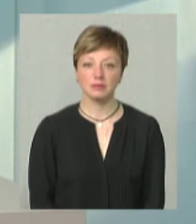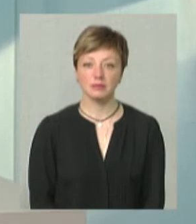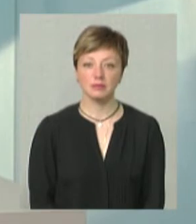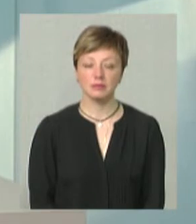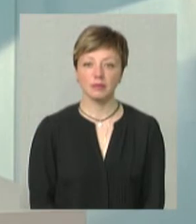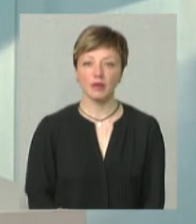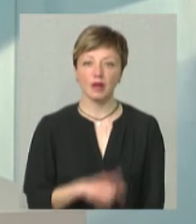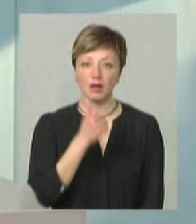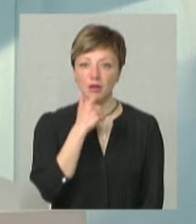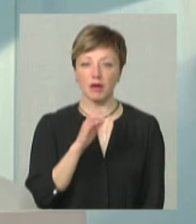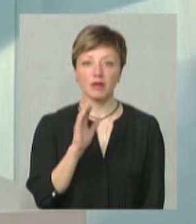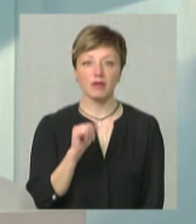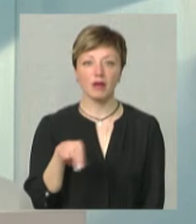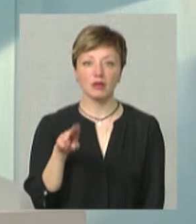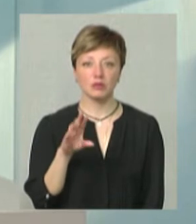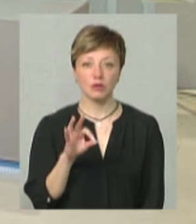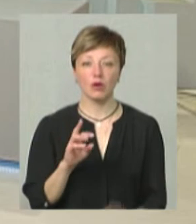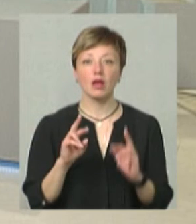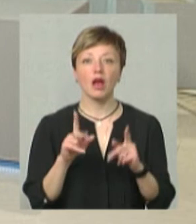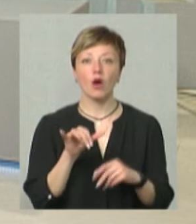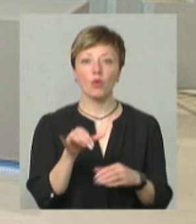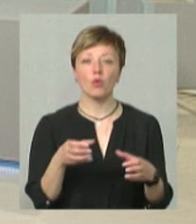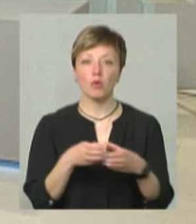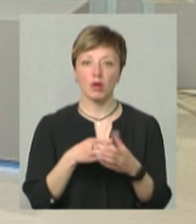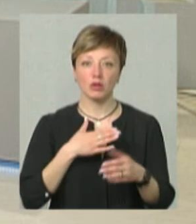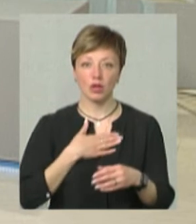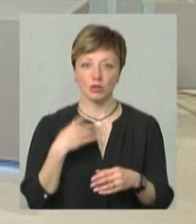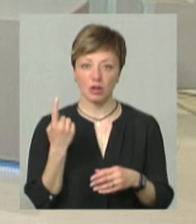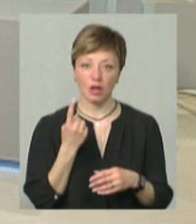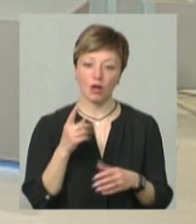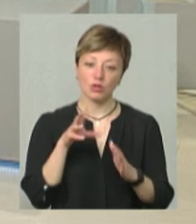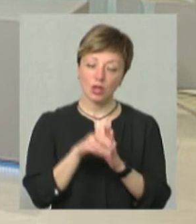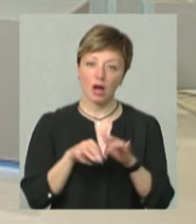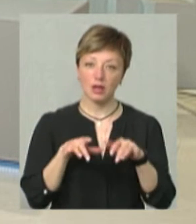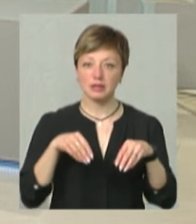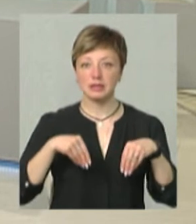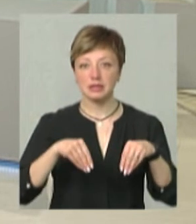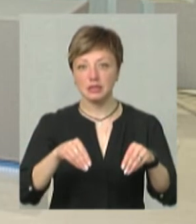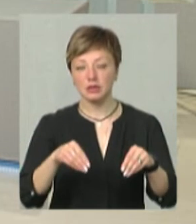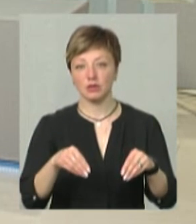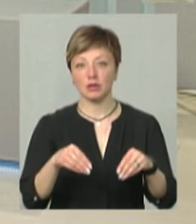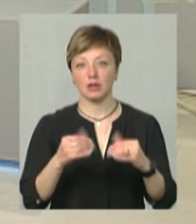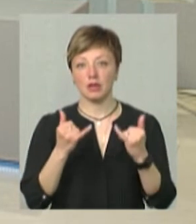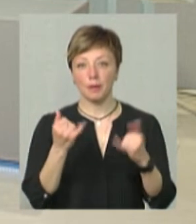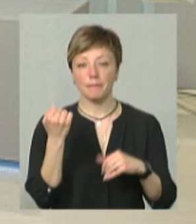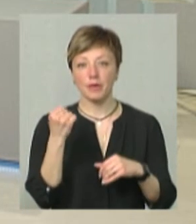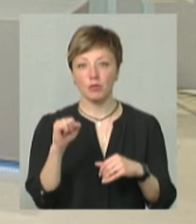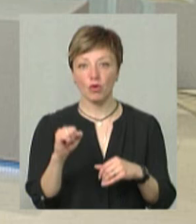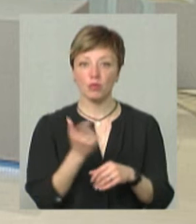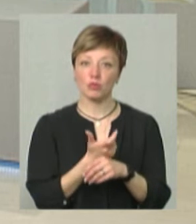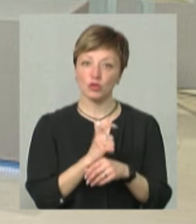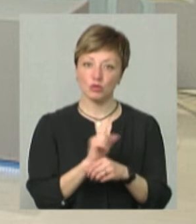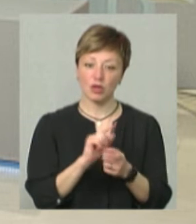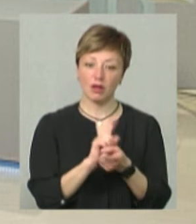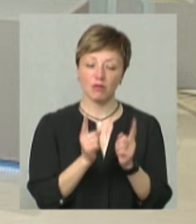Пані Вандо, а як у громадах нашого краю? Чи долучаються до акції? Сіють, садять до перемоги? Більше, а